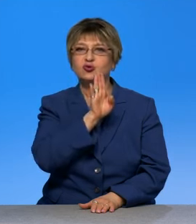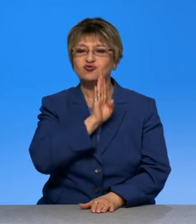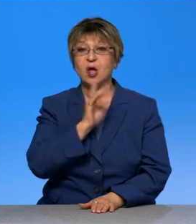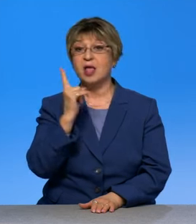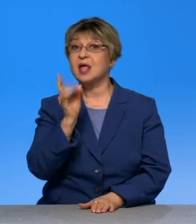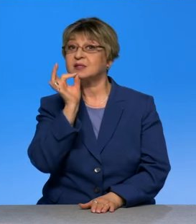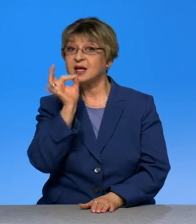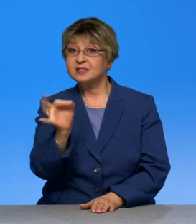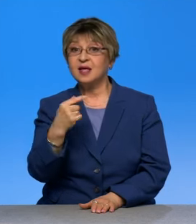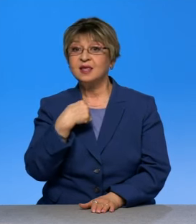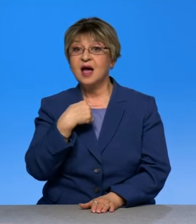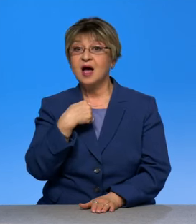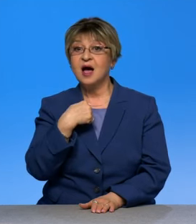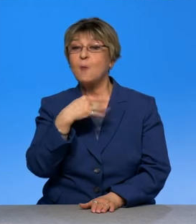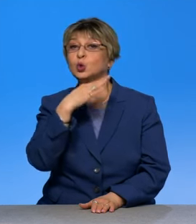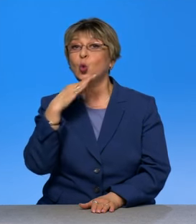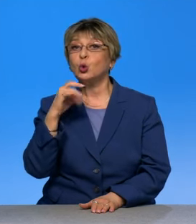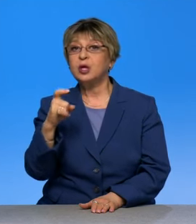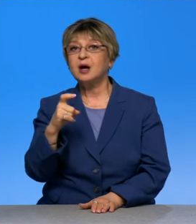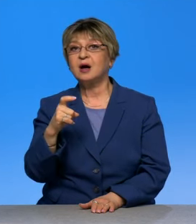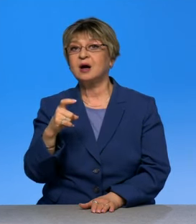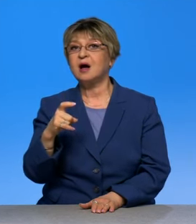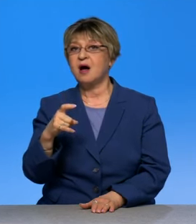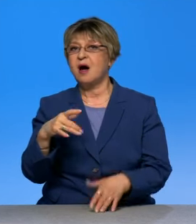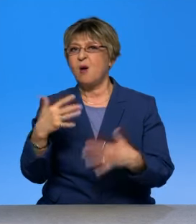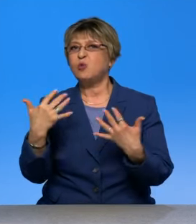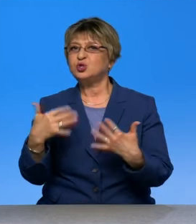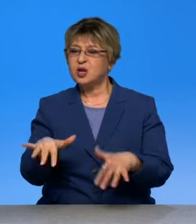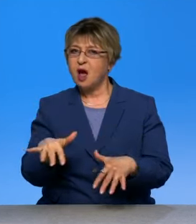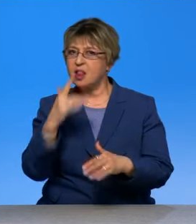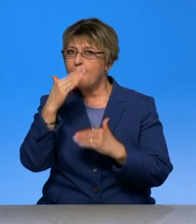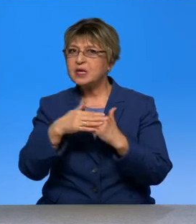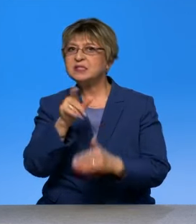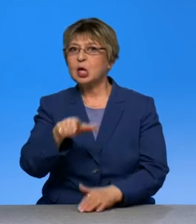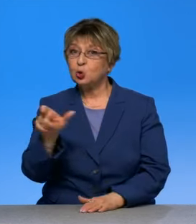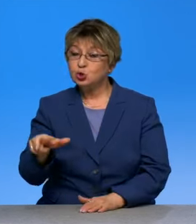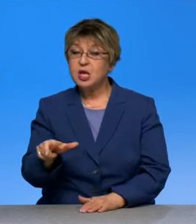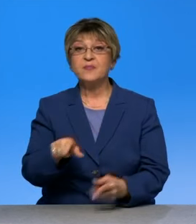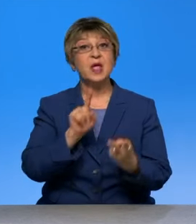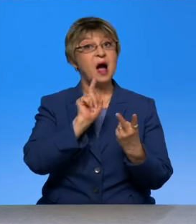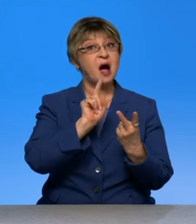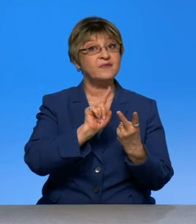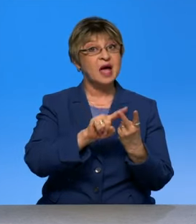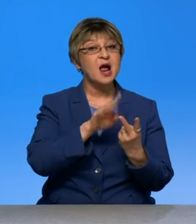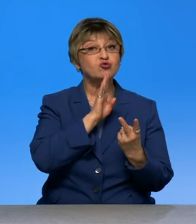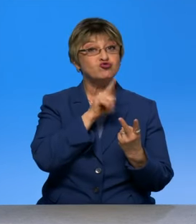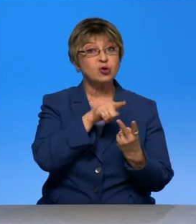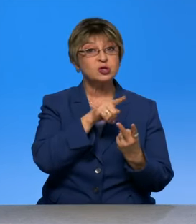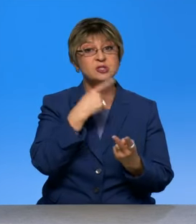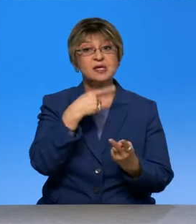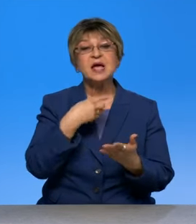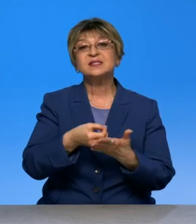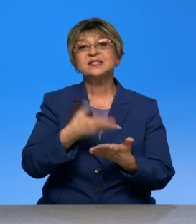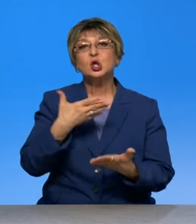сказала, что я многих потеряла за этой пандемией. Раз. Да, многие с этим столкнулись. И сказала, что я ценю сейчас